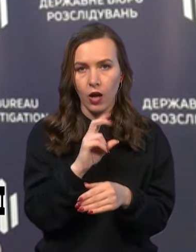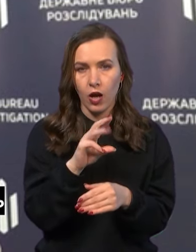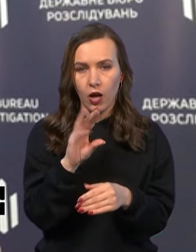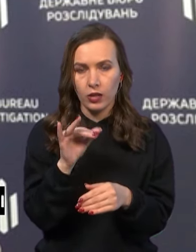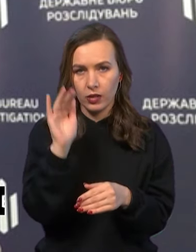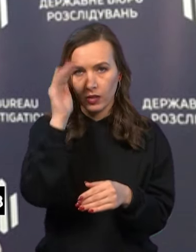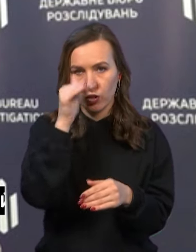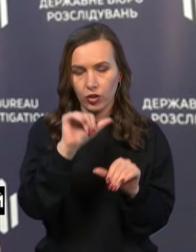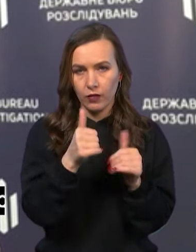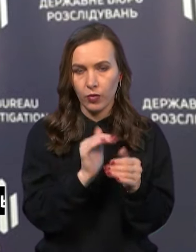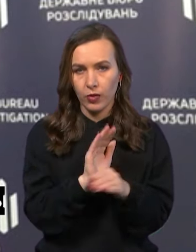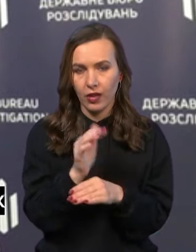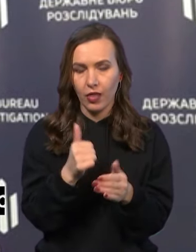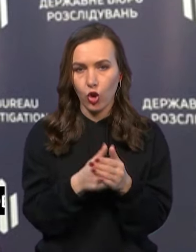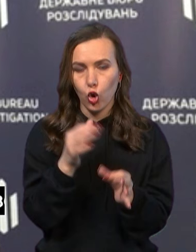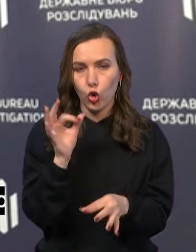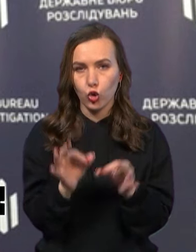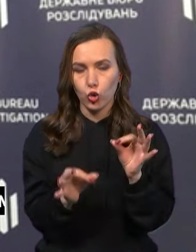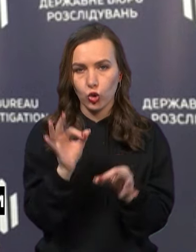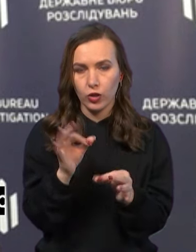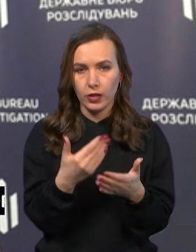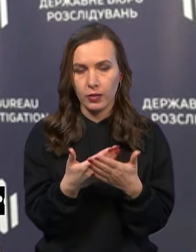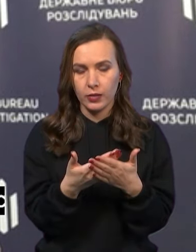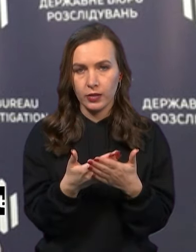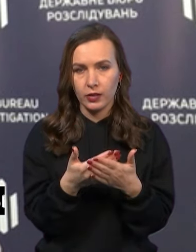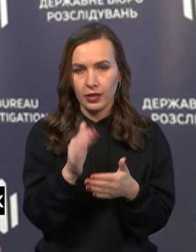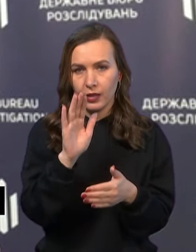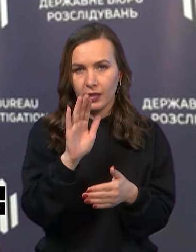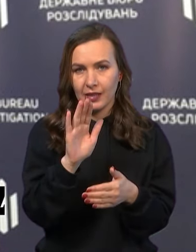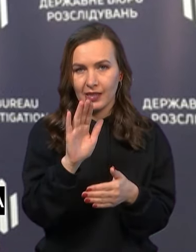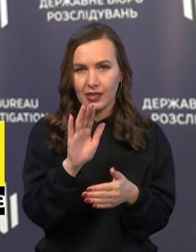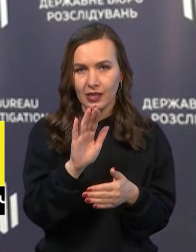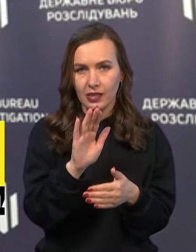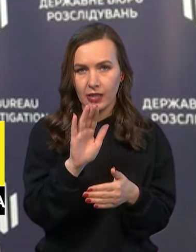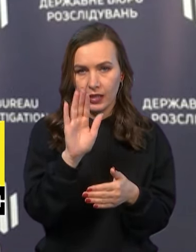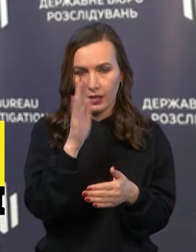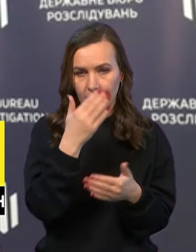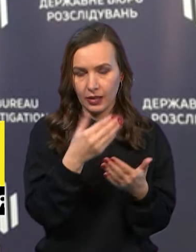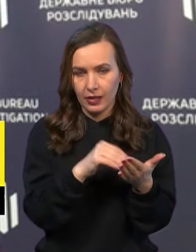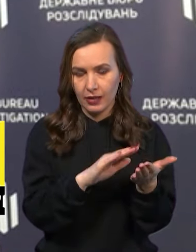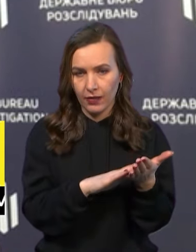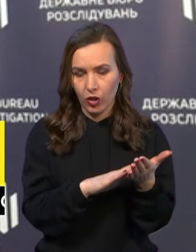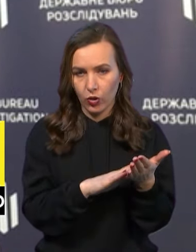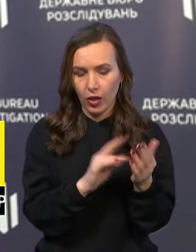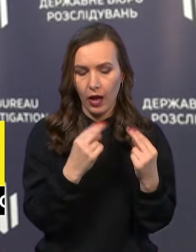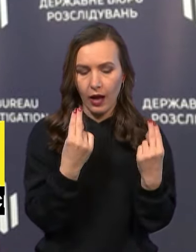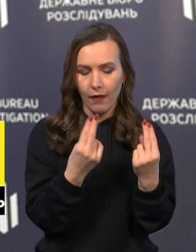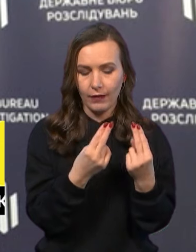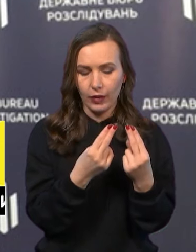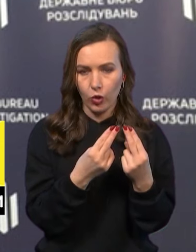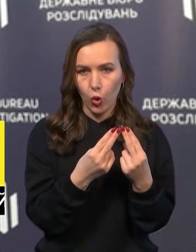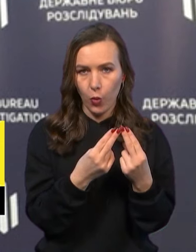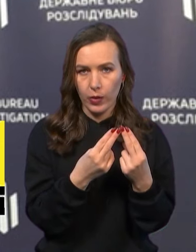заочній формі направляються до суду, приклади зради, які зафіксовані, наприклад, в Автономній республіці Крим.